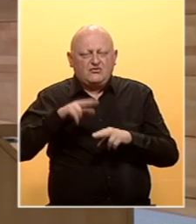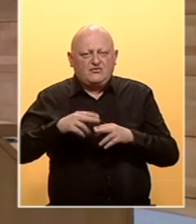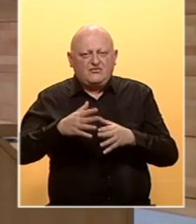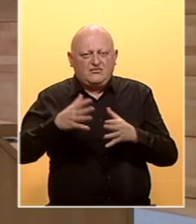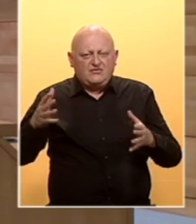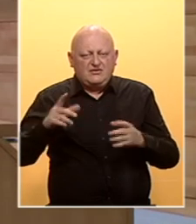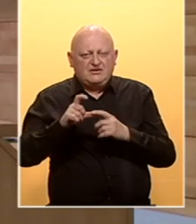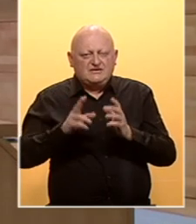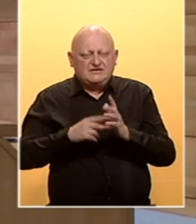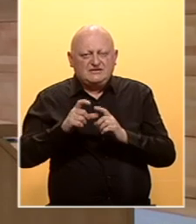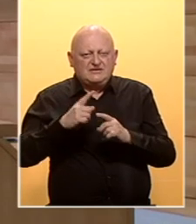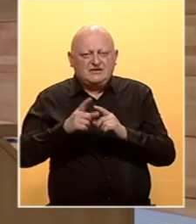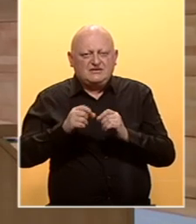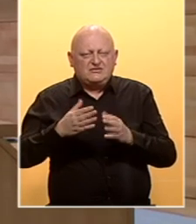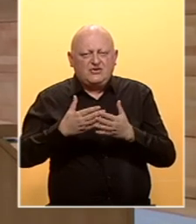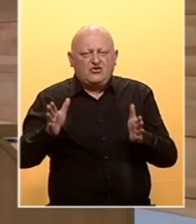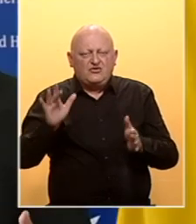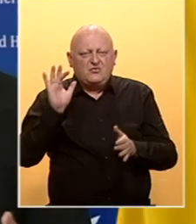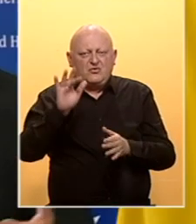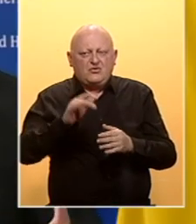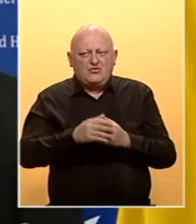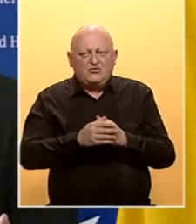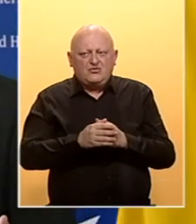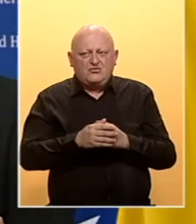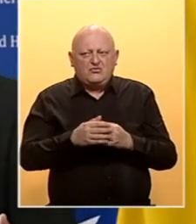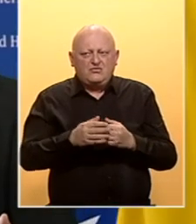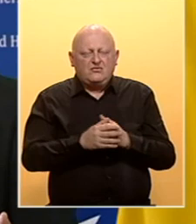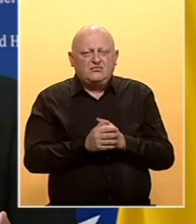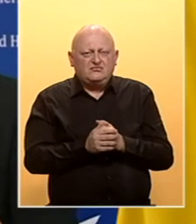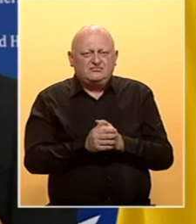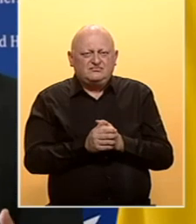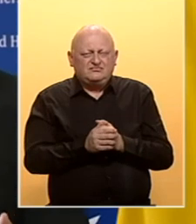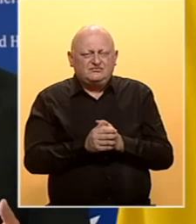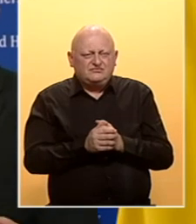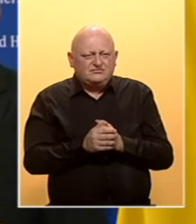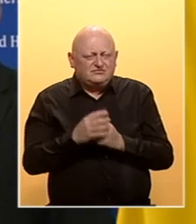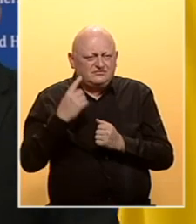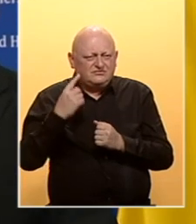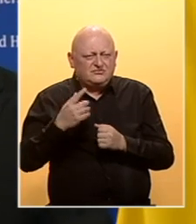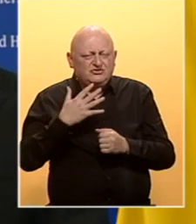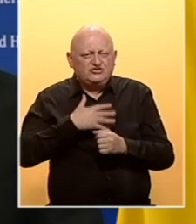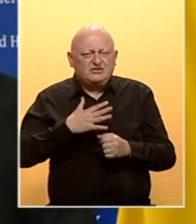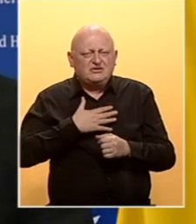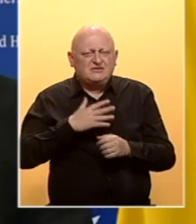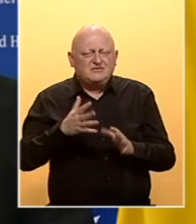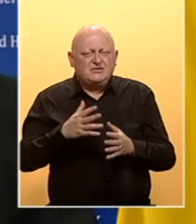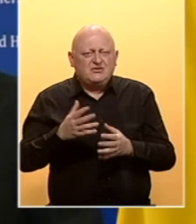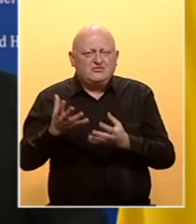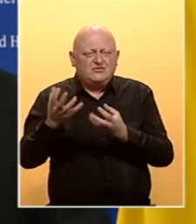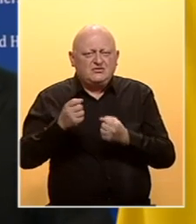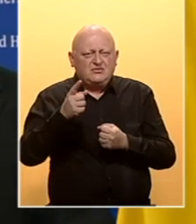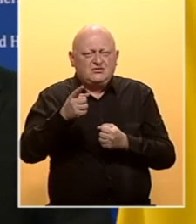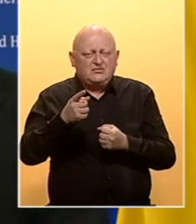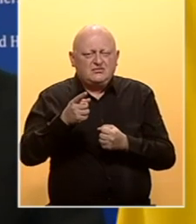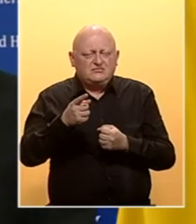većinu, SNSD i HDZ, su otvoreno protiv. Kolege nisu trpljive. Želi sebi netko priskrbiti da je on